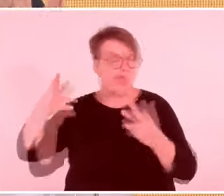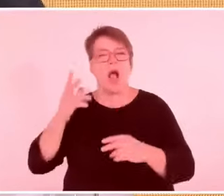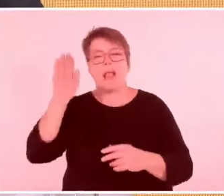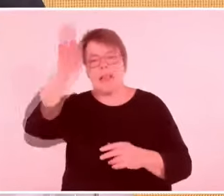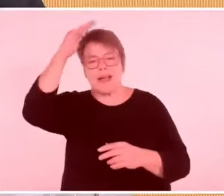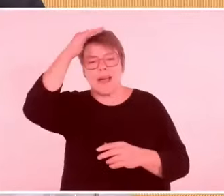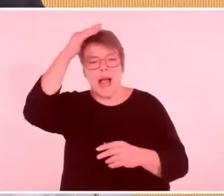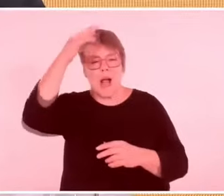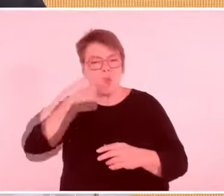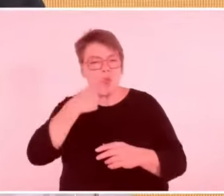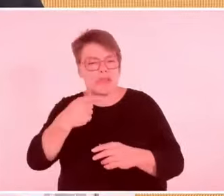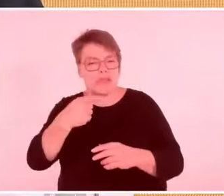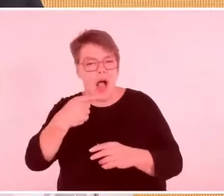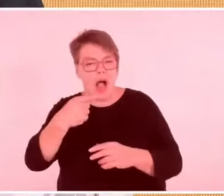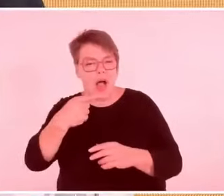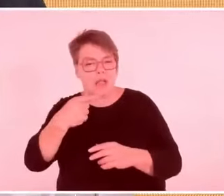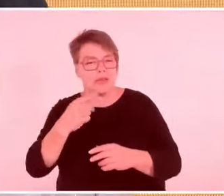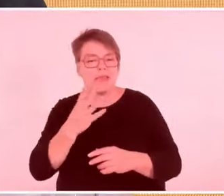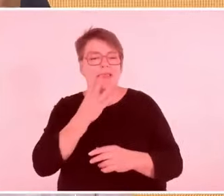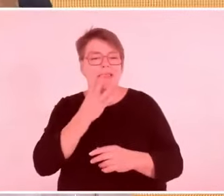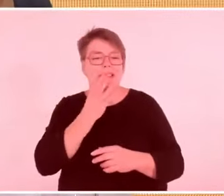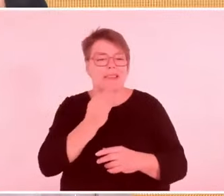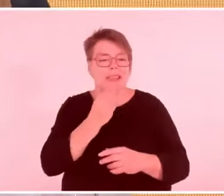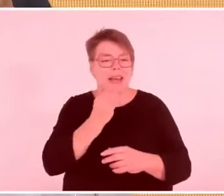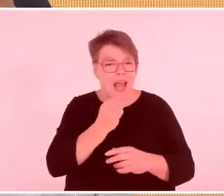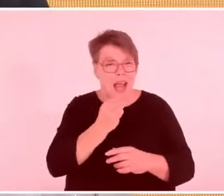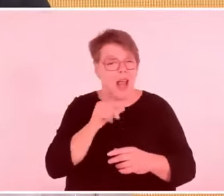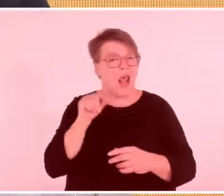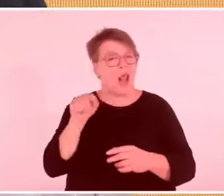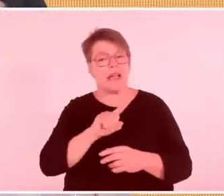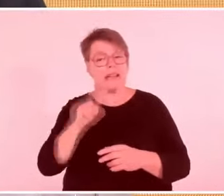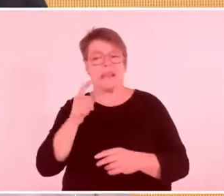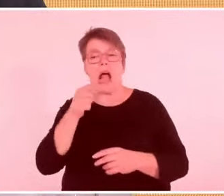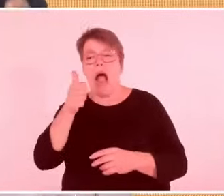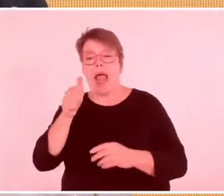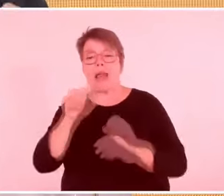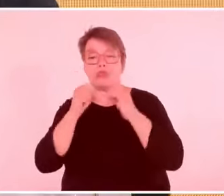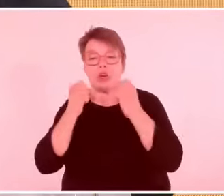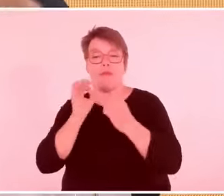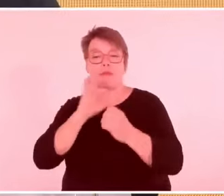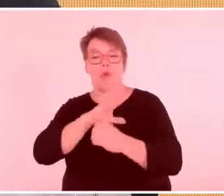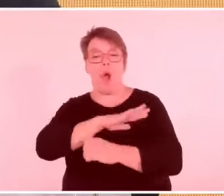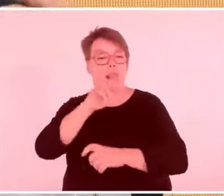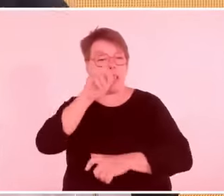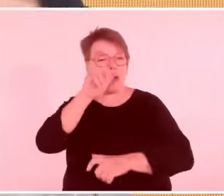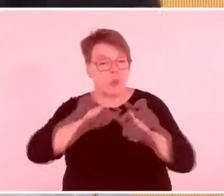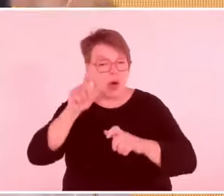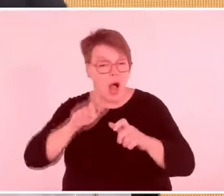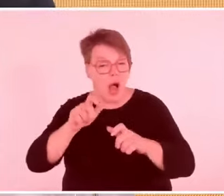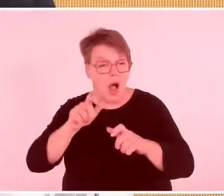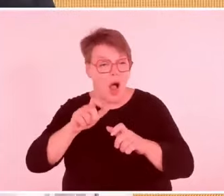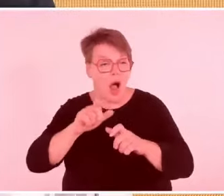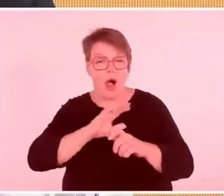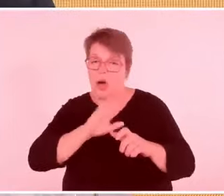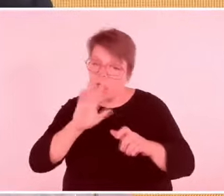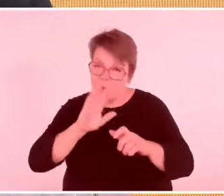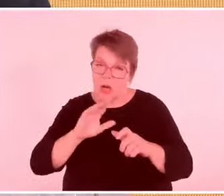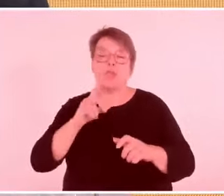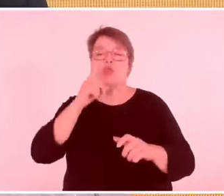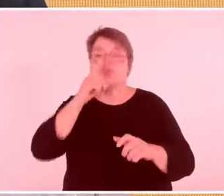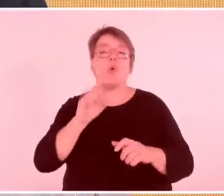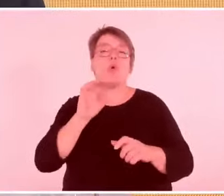Die Palästinenser werden ganz klar nur als Problem behandelt. Der Staat Israel bietet ihnen gar keinerlei Hoffnung an,